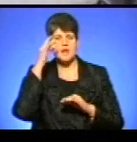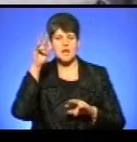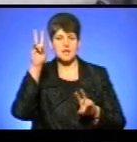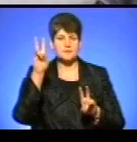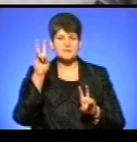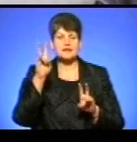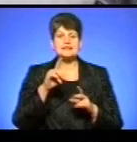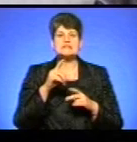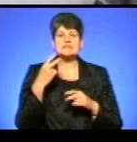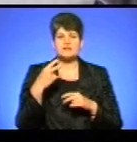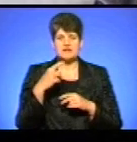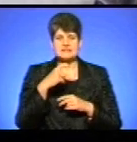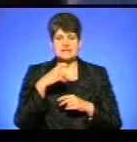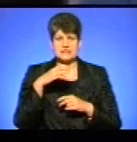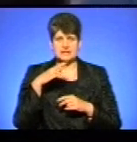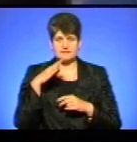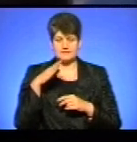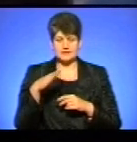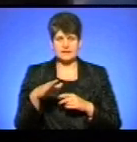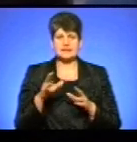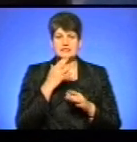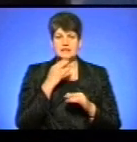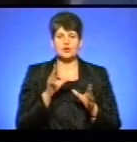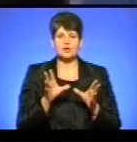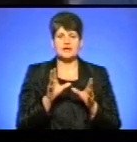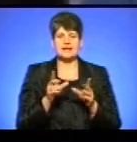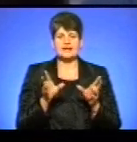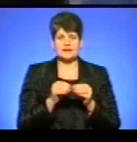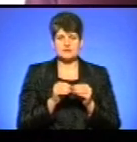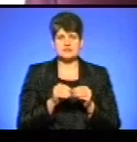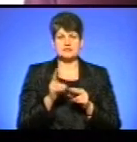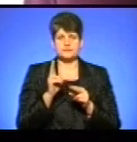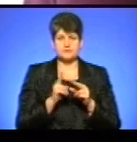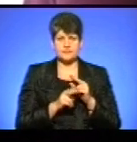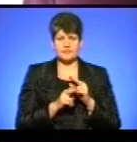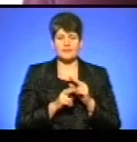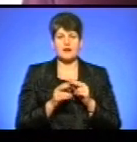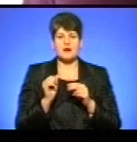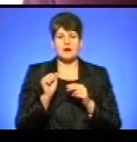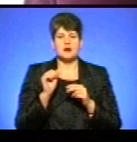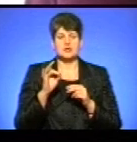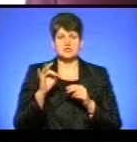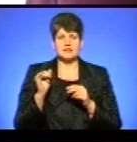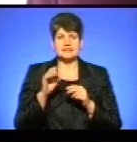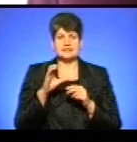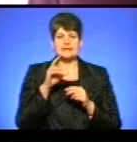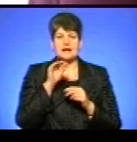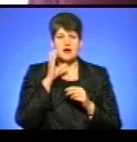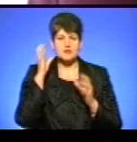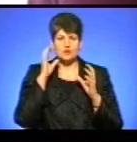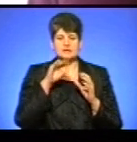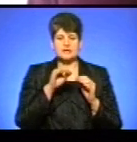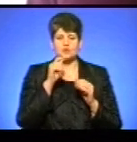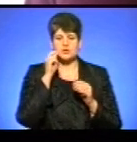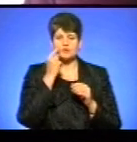хвилин 18-й радіодиктант національної єдності завершується. Аліш Іар, сирія, радіодиктанта з української